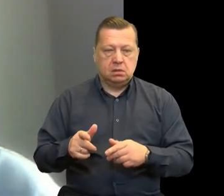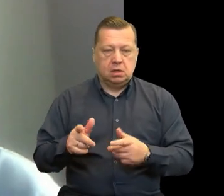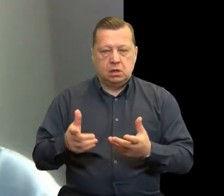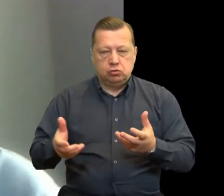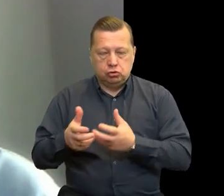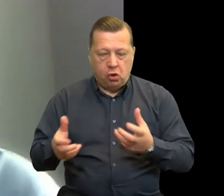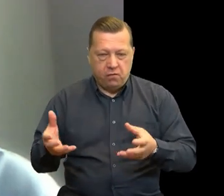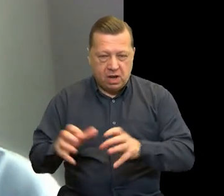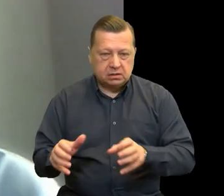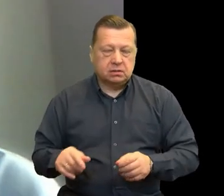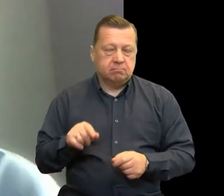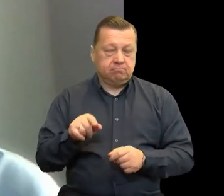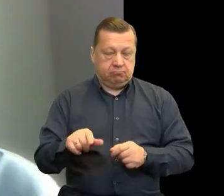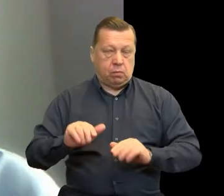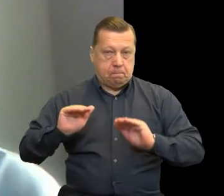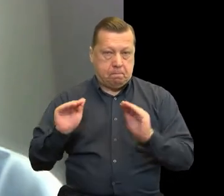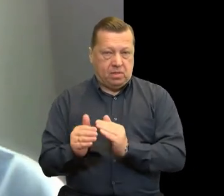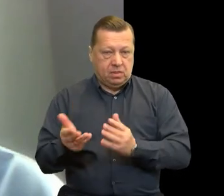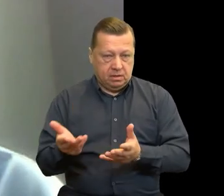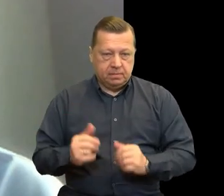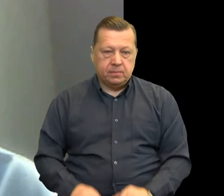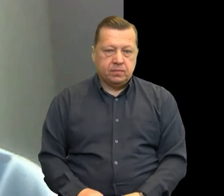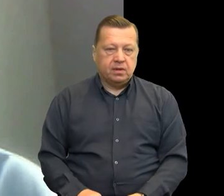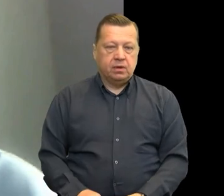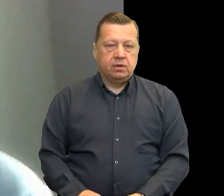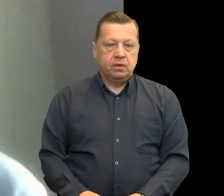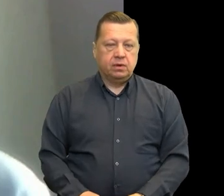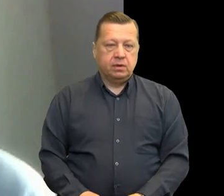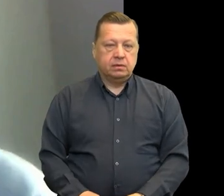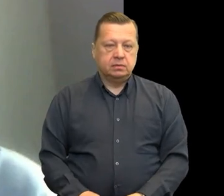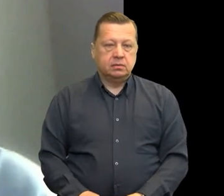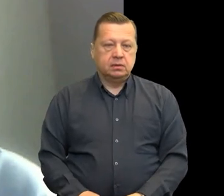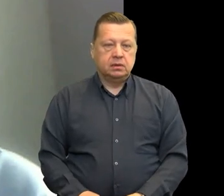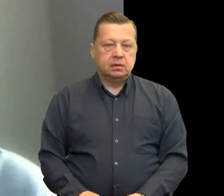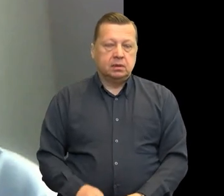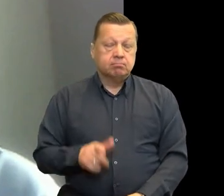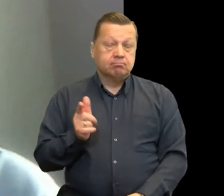stowarzyszenia, gdzie trzeba sobie każdym razem odpowiedzieć na pytanie,